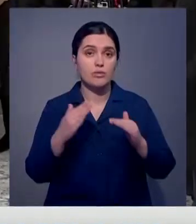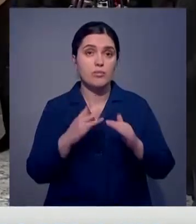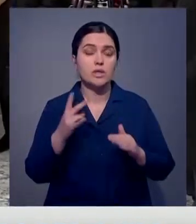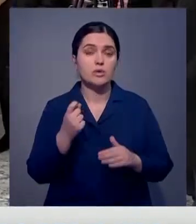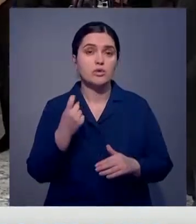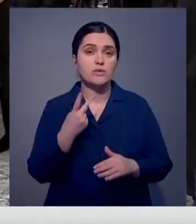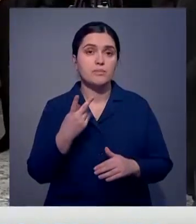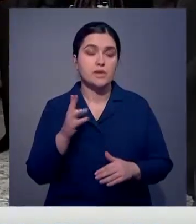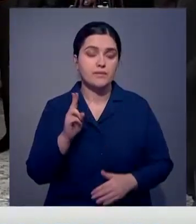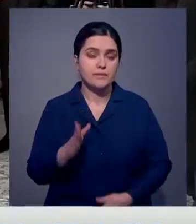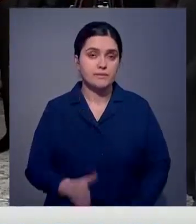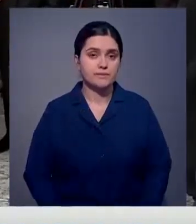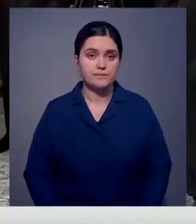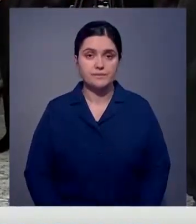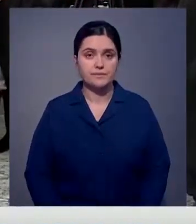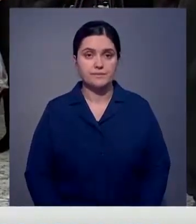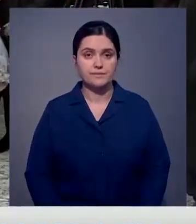два дома на 125 квартир.